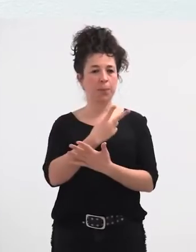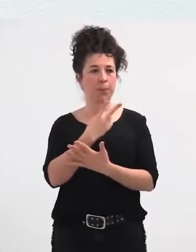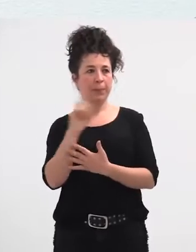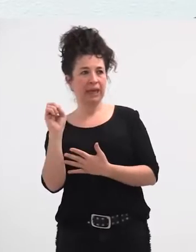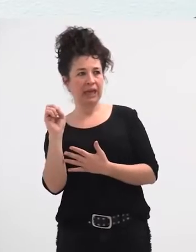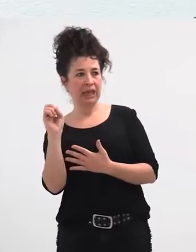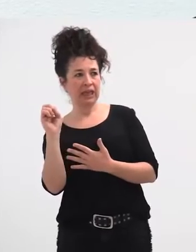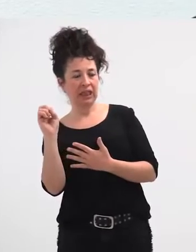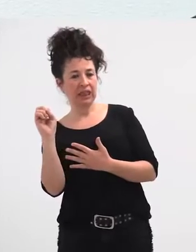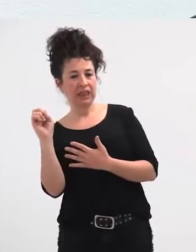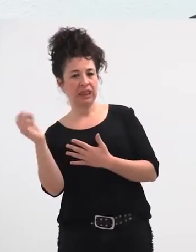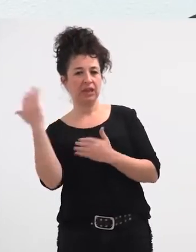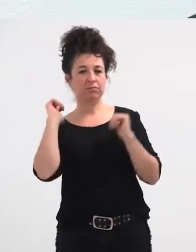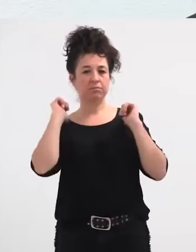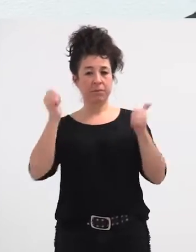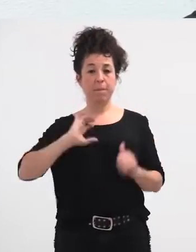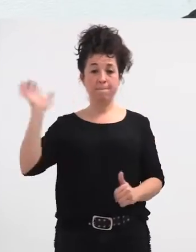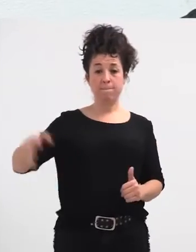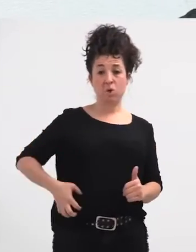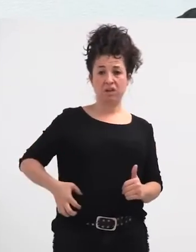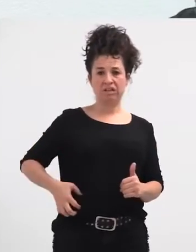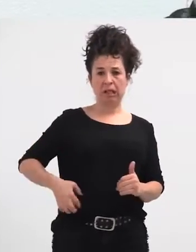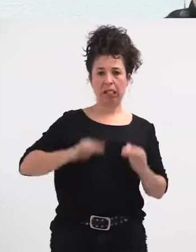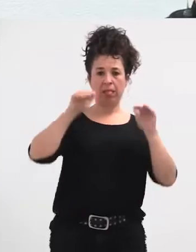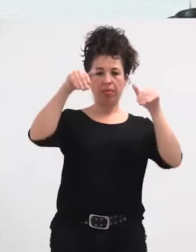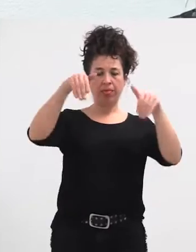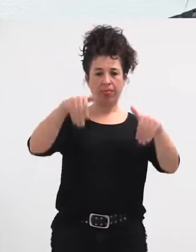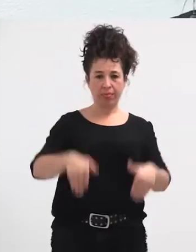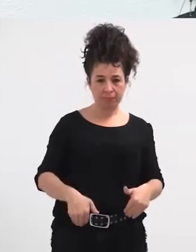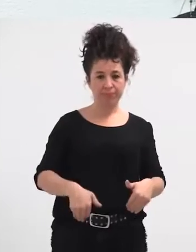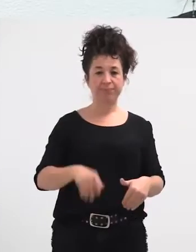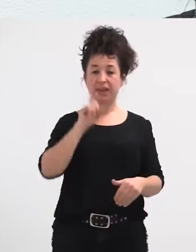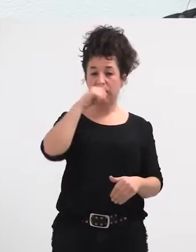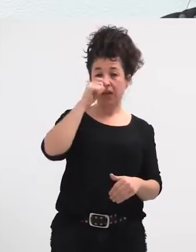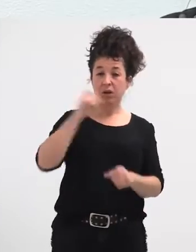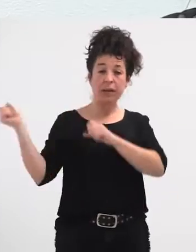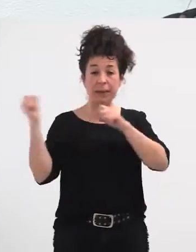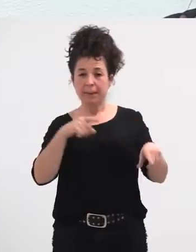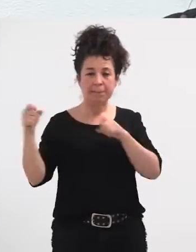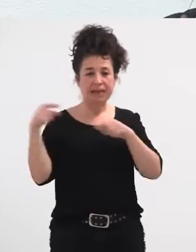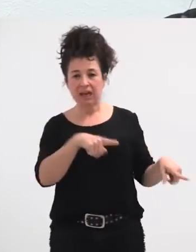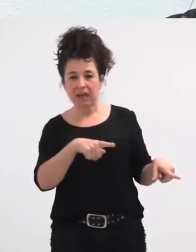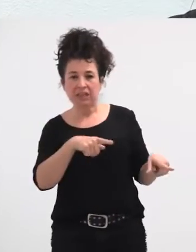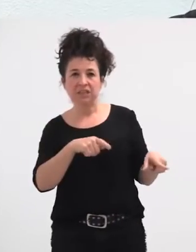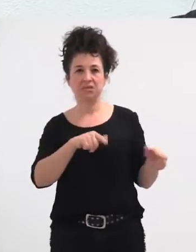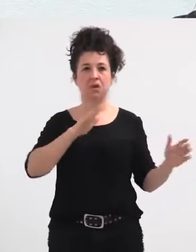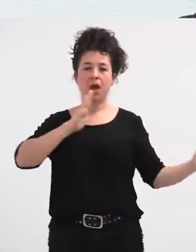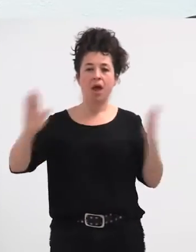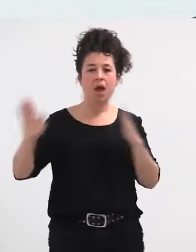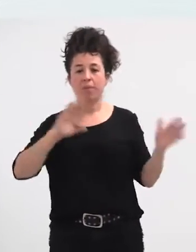irunen burgesiak bere egiten du, ez? burgesia, irun etorkin herria da, hainbat etorkin huolde izan ditu,